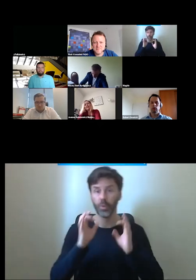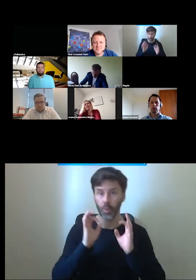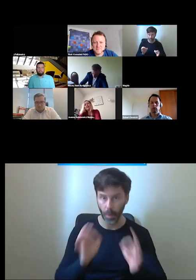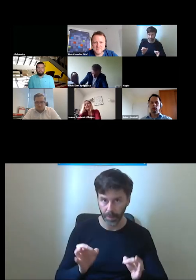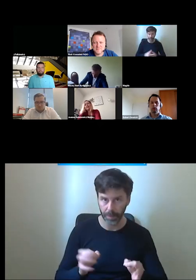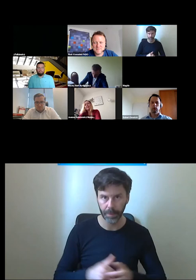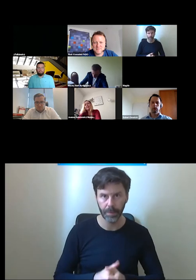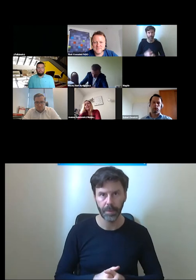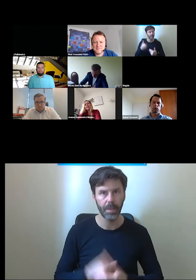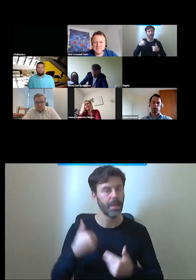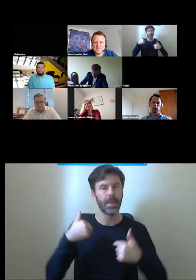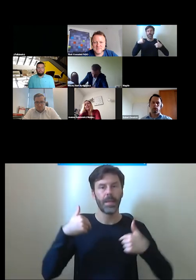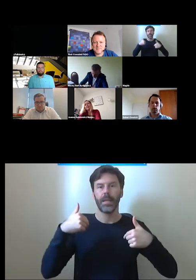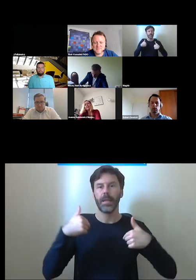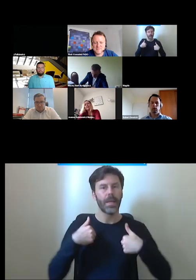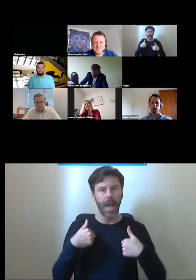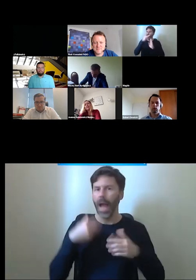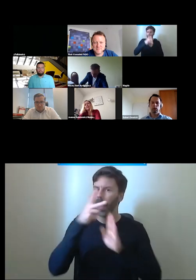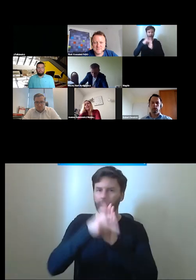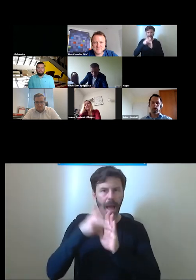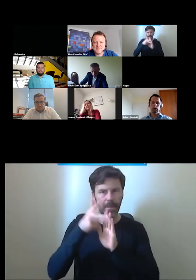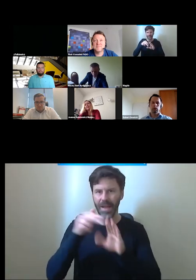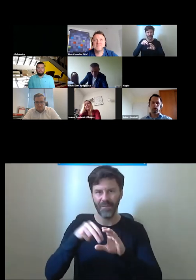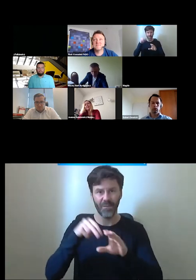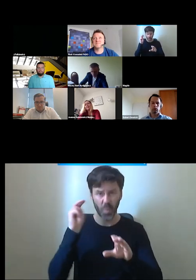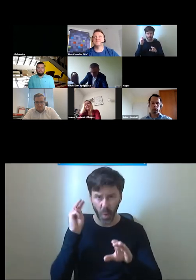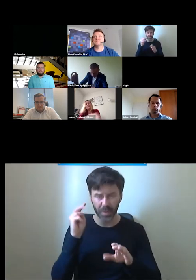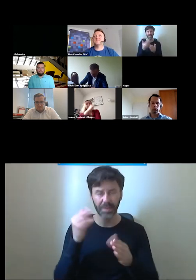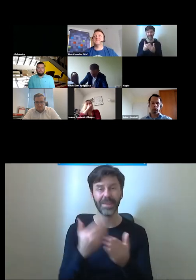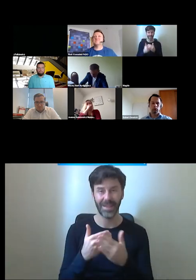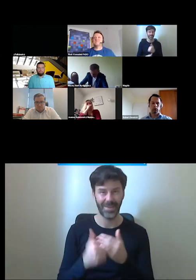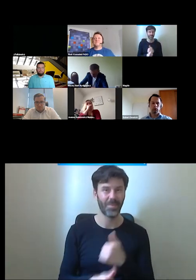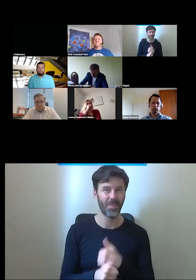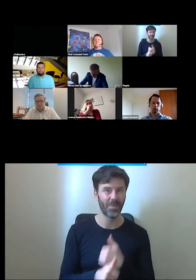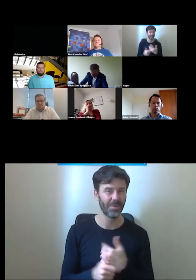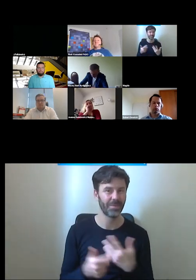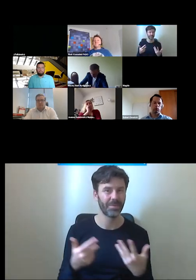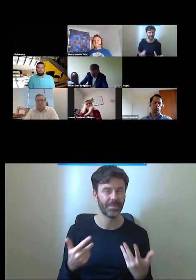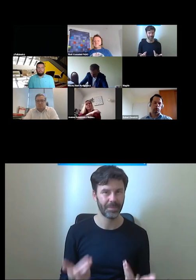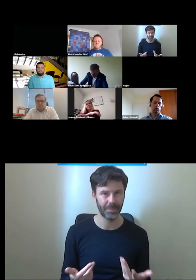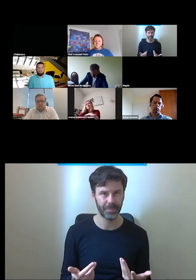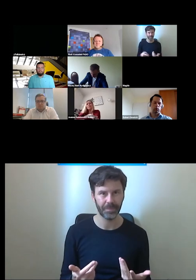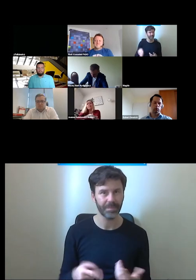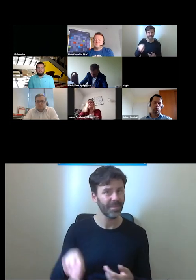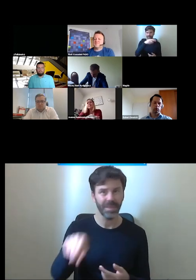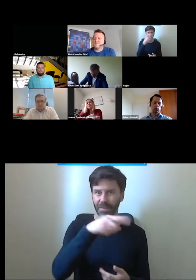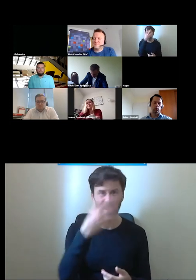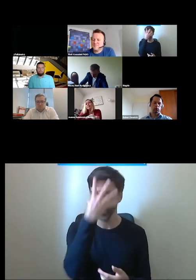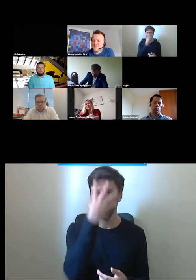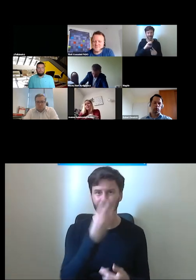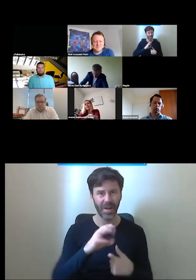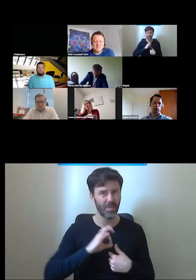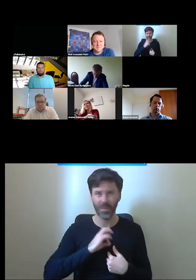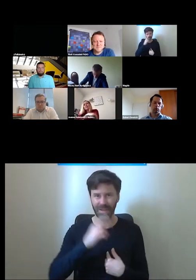może włączał kamery ze względu na to że zamiast widzieć mojej twarzy będą